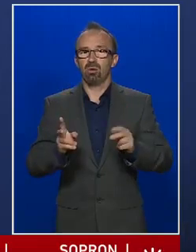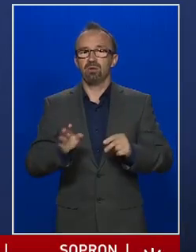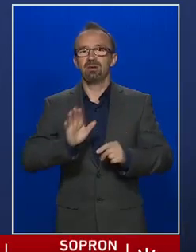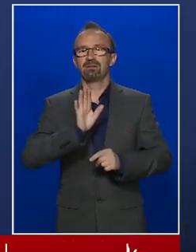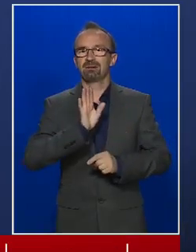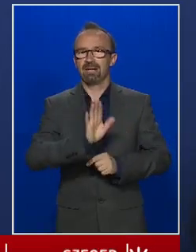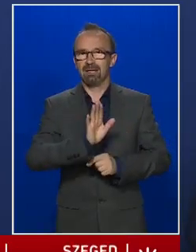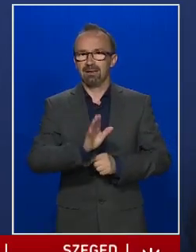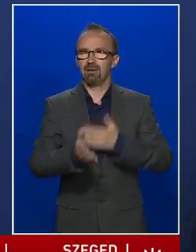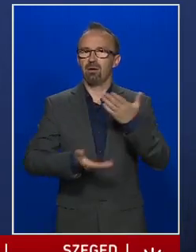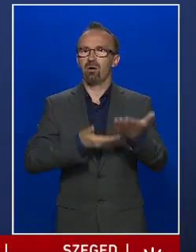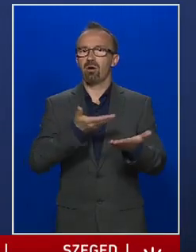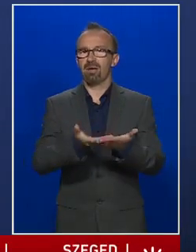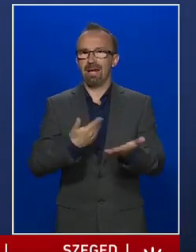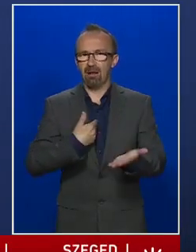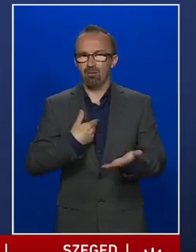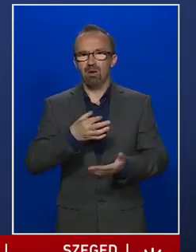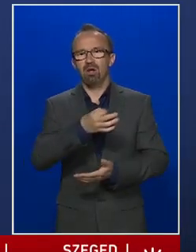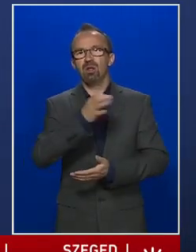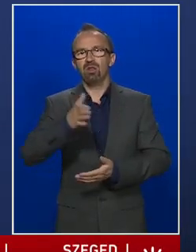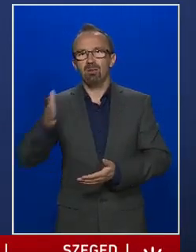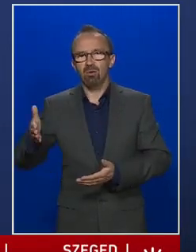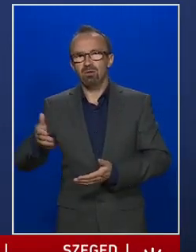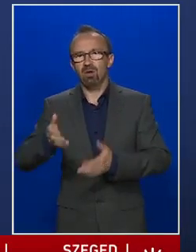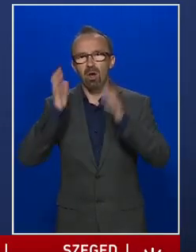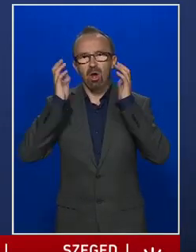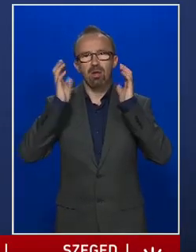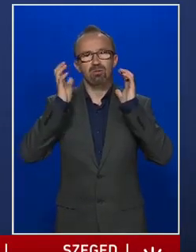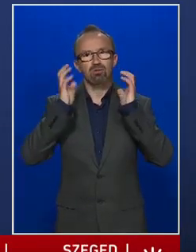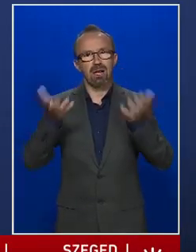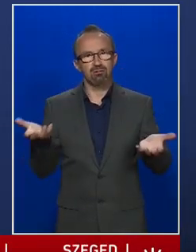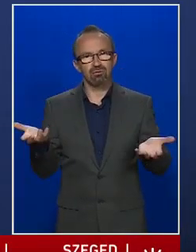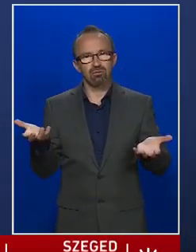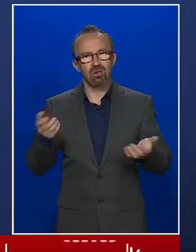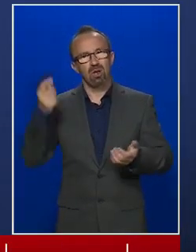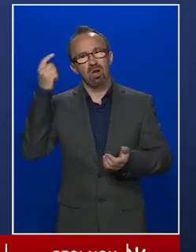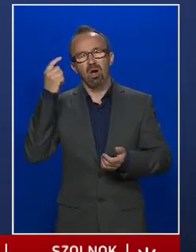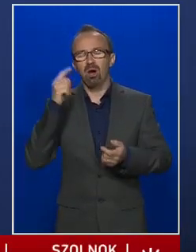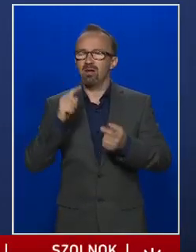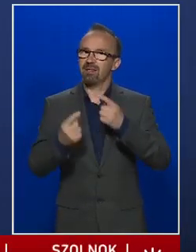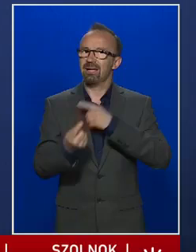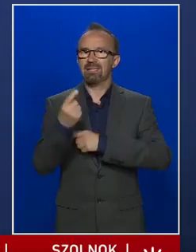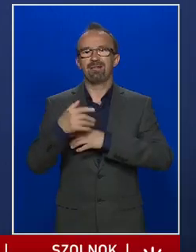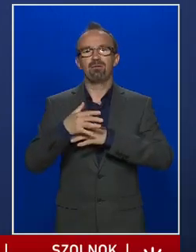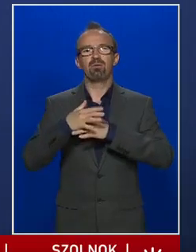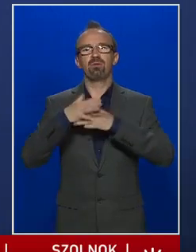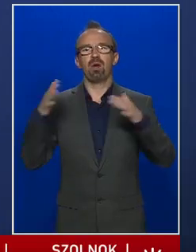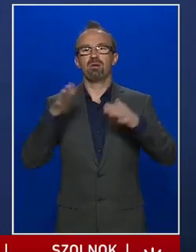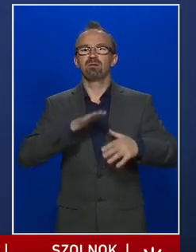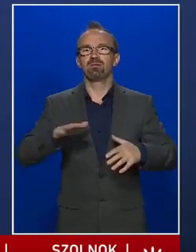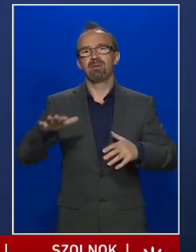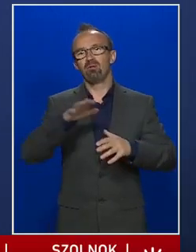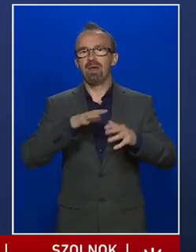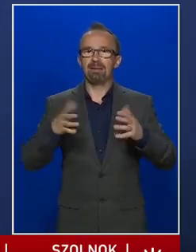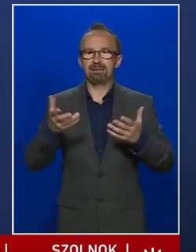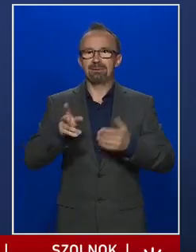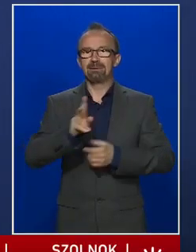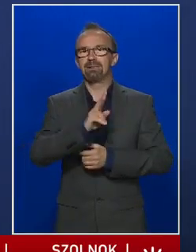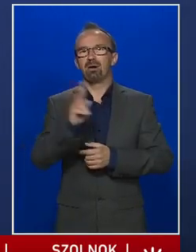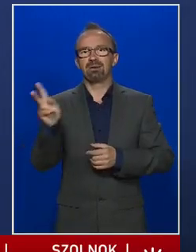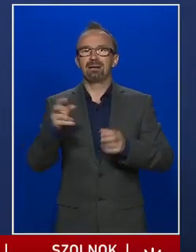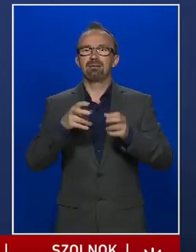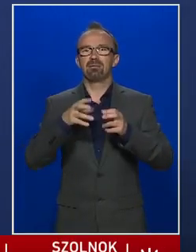számukra ajánlom azt, hogy naponta mossanak hajat. A haj egy rendkívül nagy felület lehet, akinek